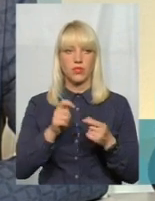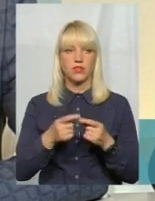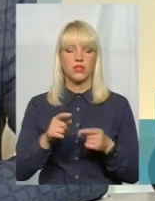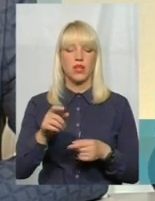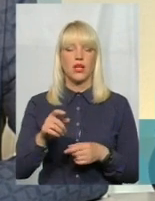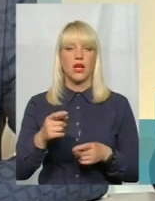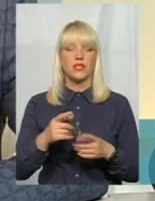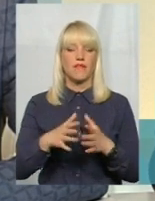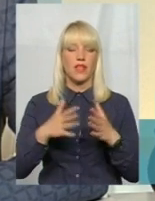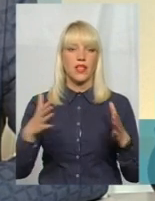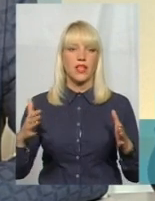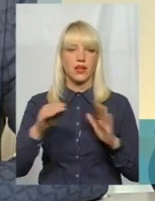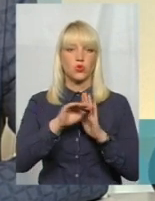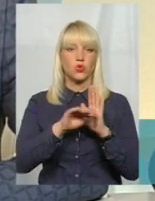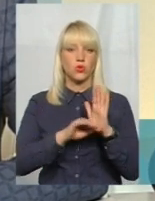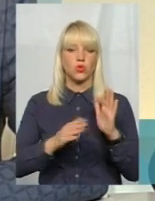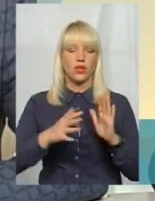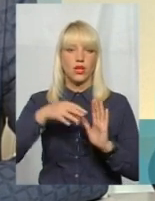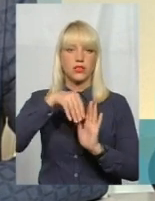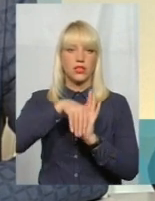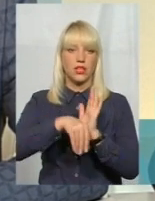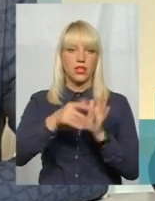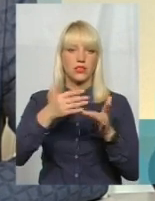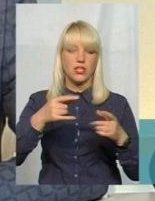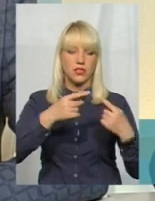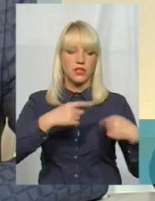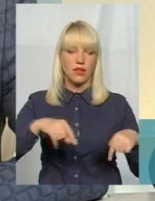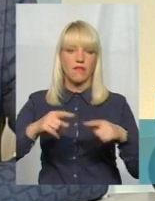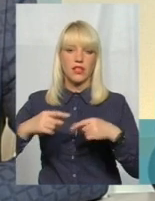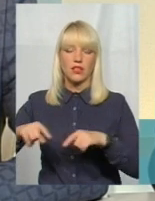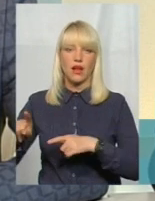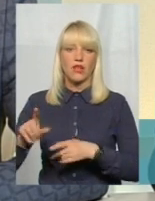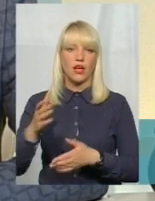координує, складається з різних відділів, які працюють,